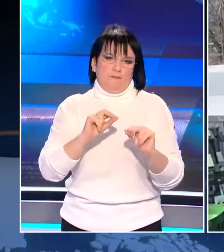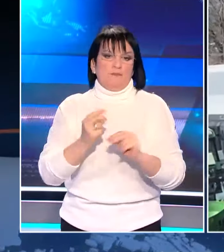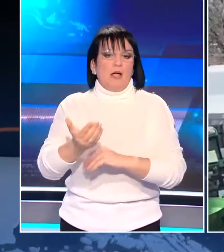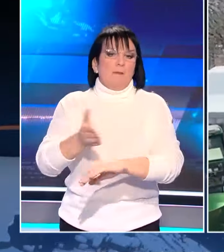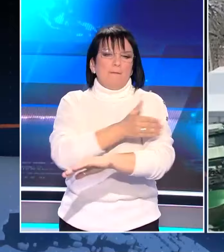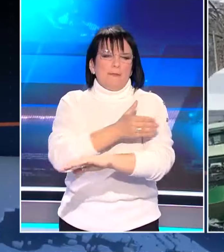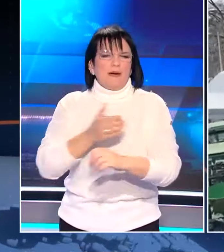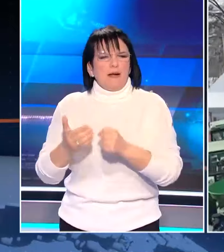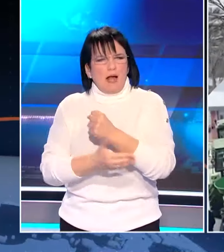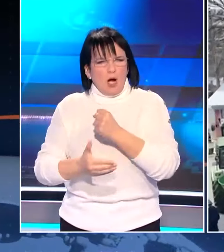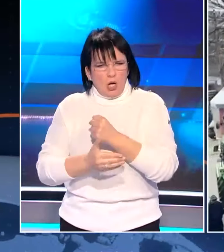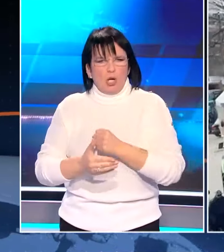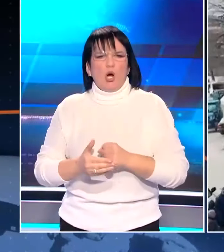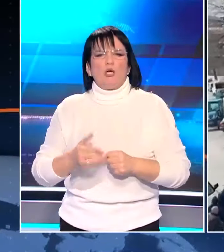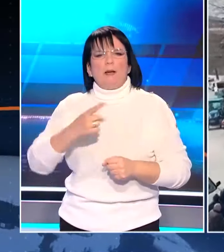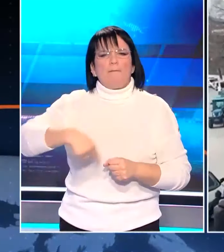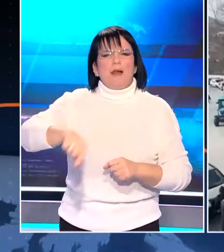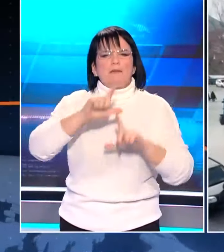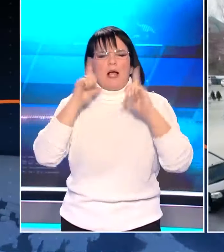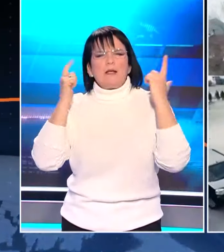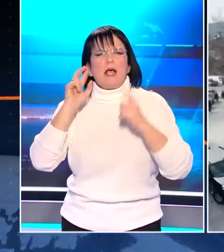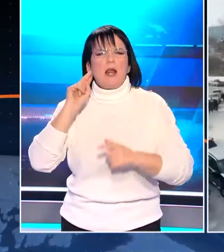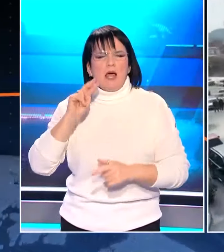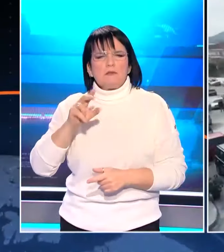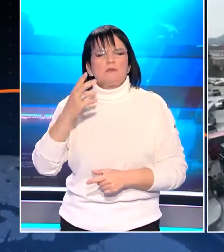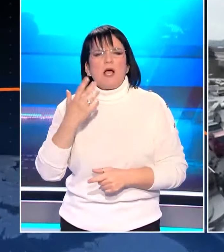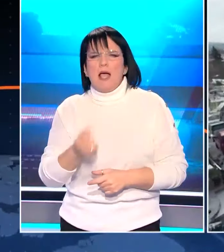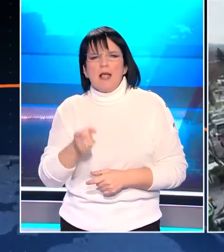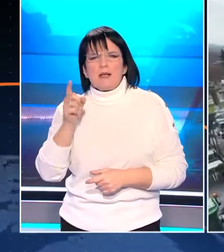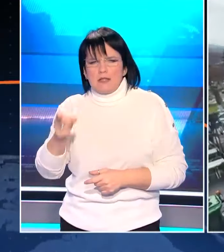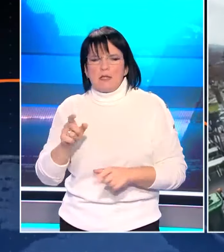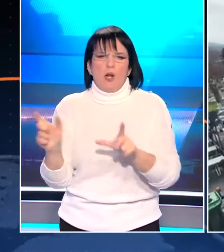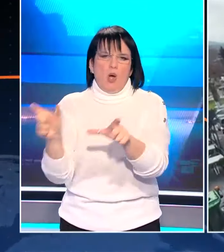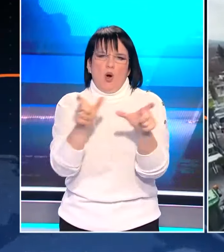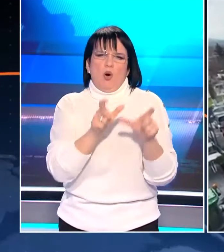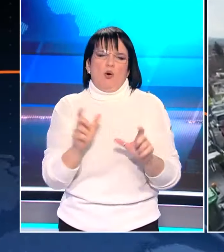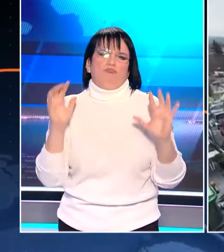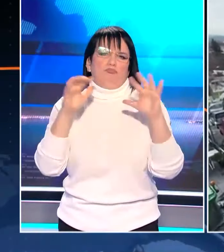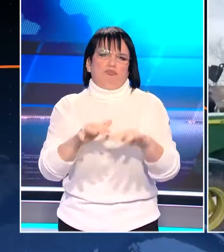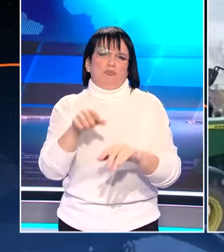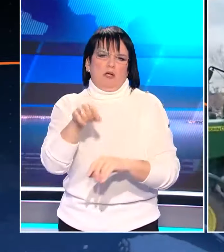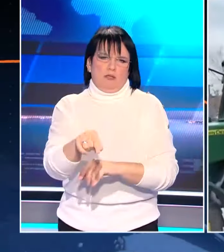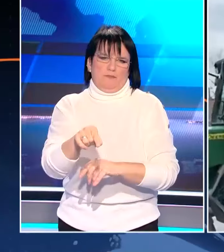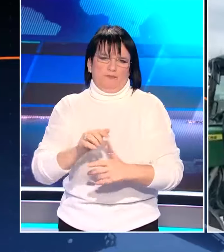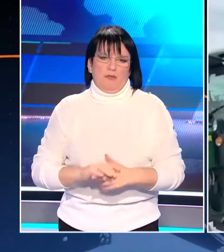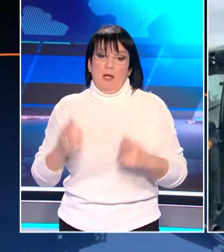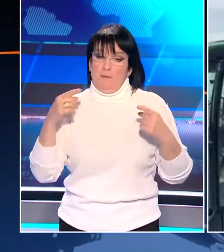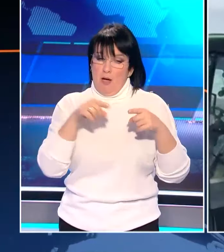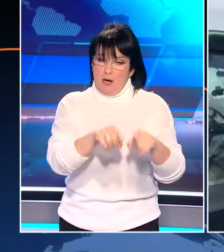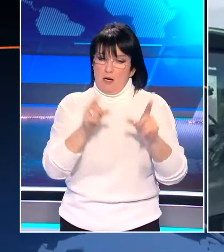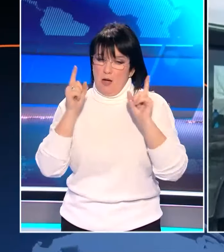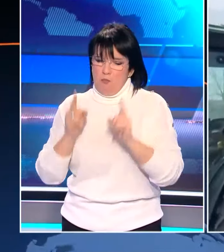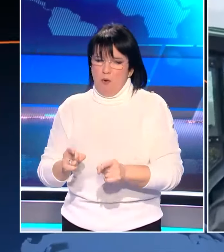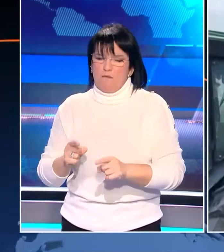αγρότες με τα τρακτέρ τους μπήκαν στην πλατεία της Αγίας Λάρισσας, υλοποιώντας την απόβασή τους για κλιμάκος των κινητοποίησεων. Παράλληλα με την